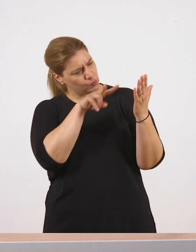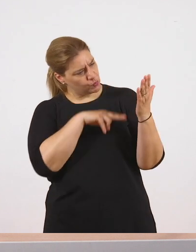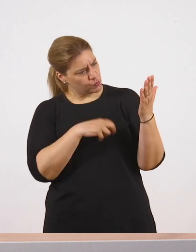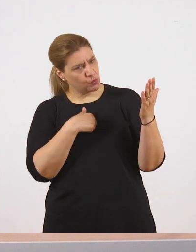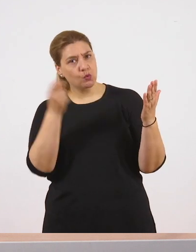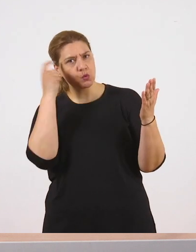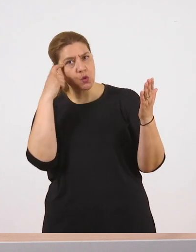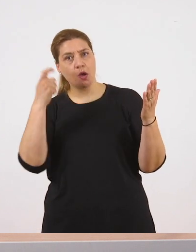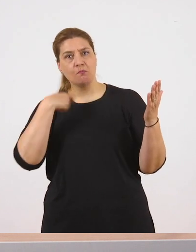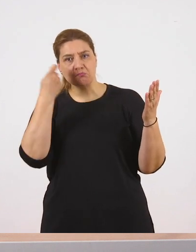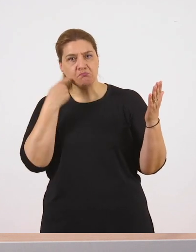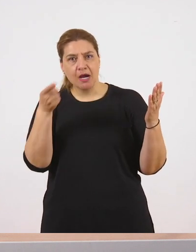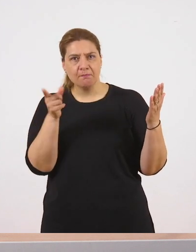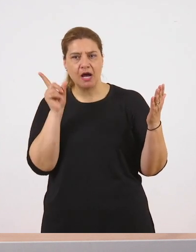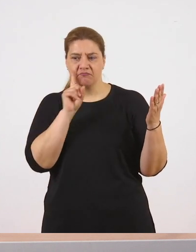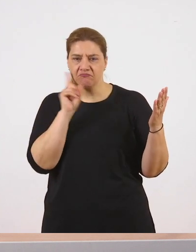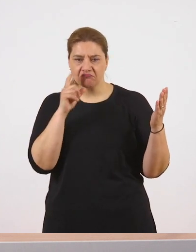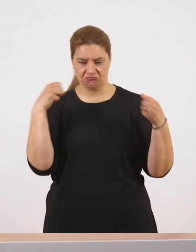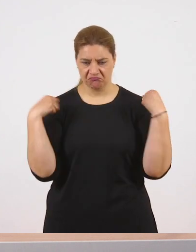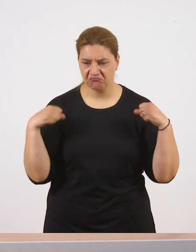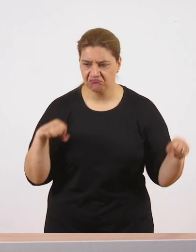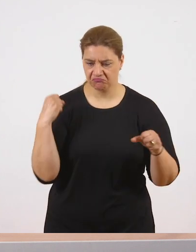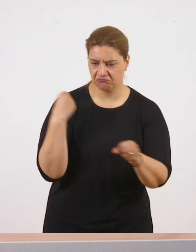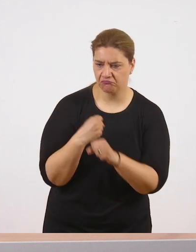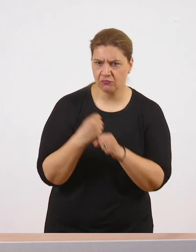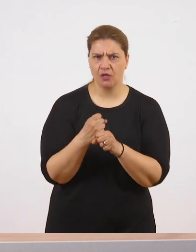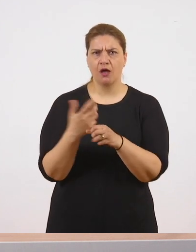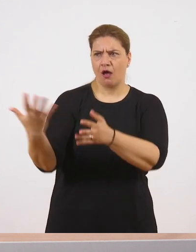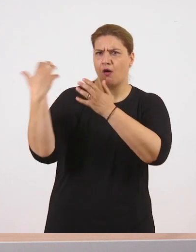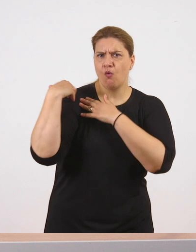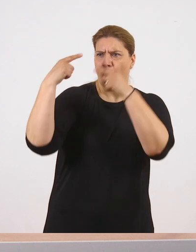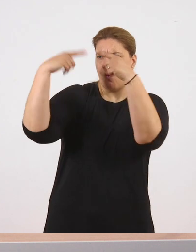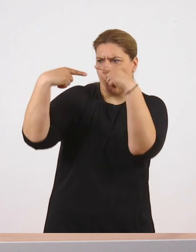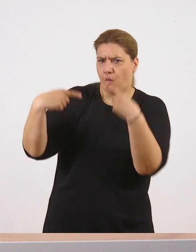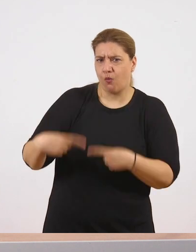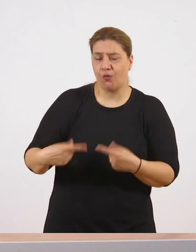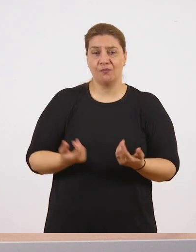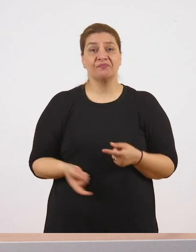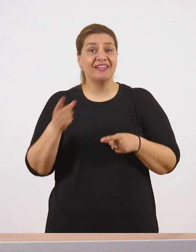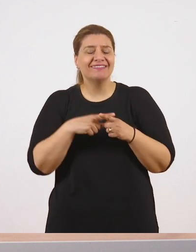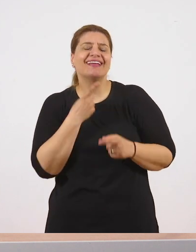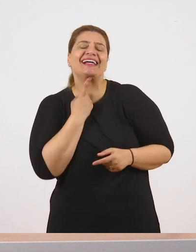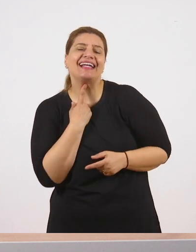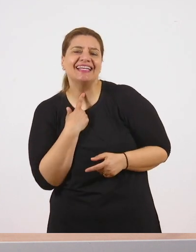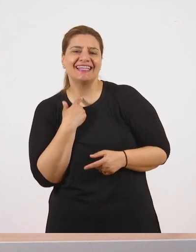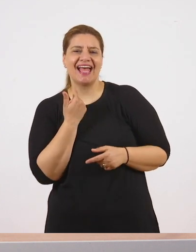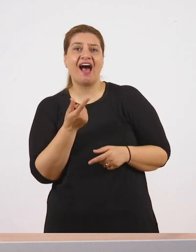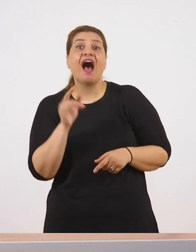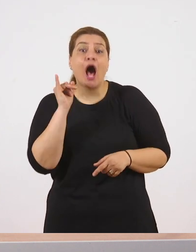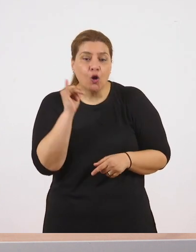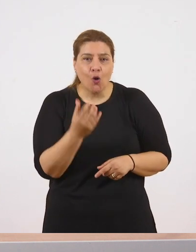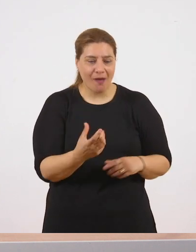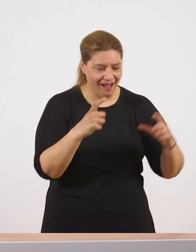αυτή η γυναίκα είναι δραστήρια και εργατική αφού καταπιάνεται με τόσα πράγματα. Ή ότι είναι στοργική και γλυκιά αφού ακόμα και τα